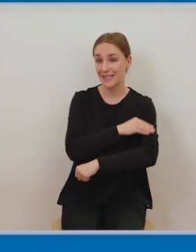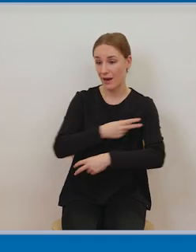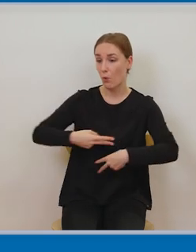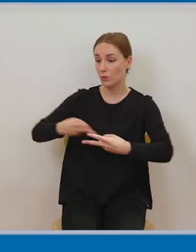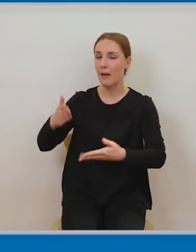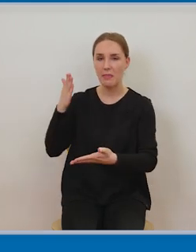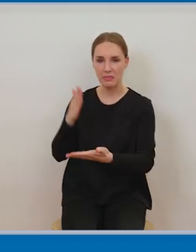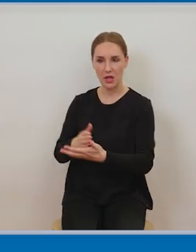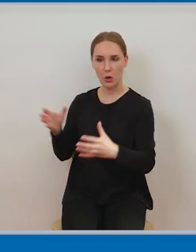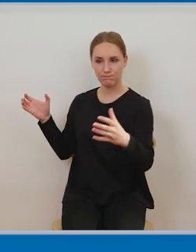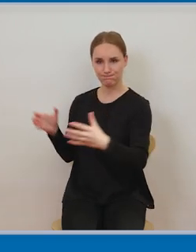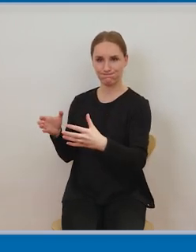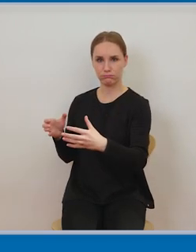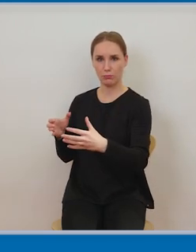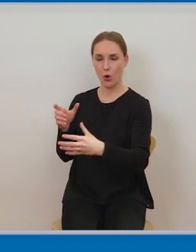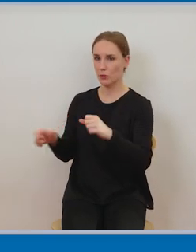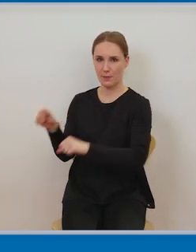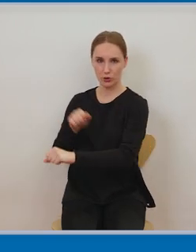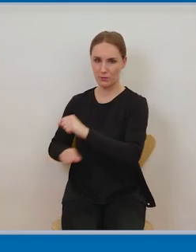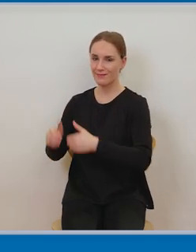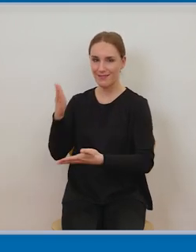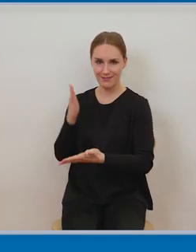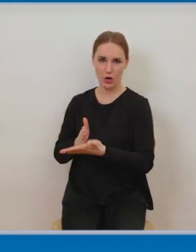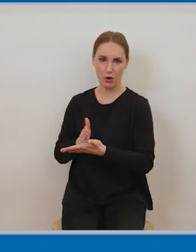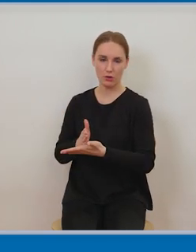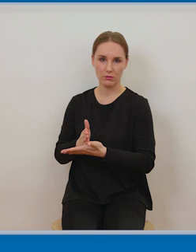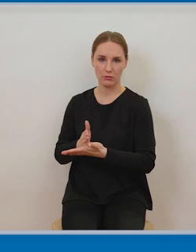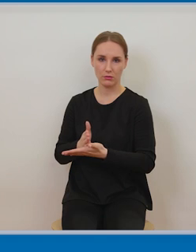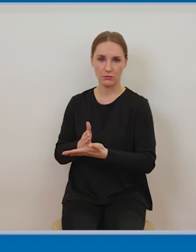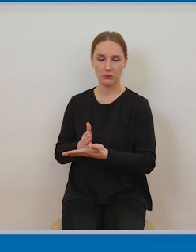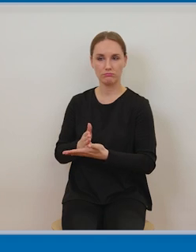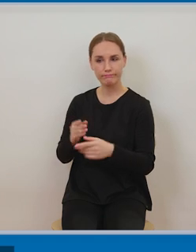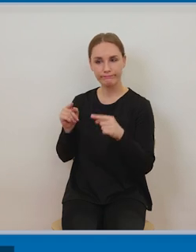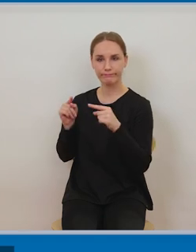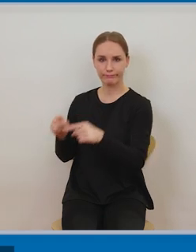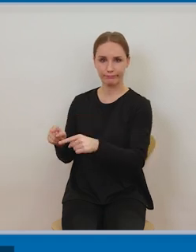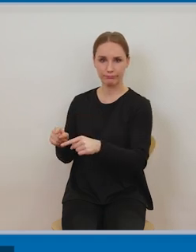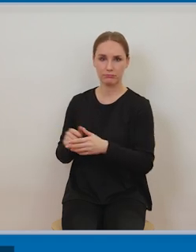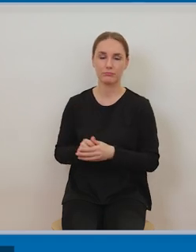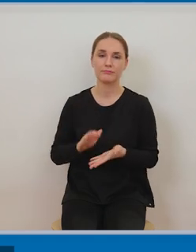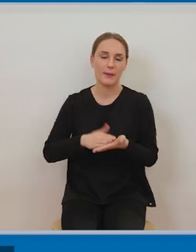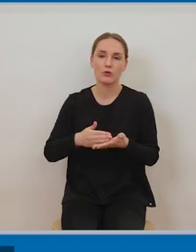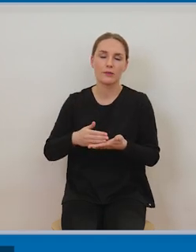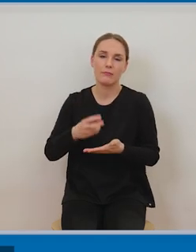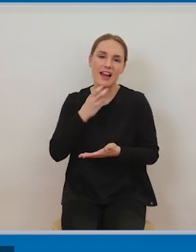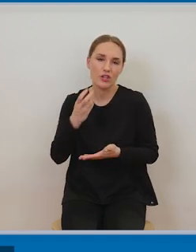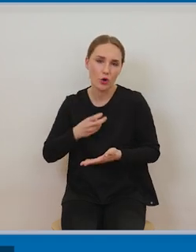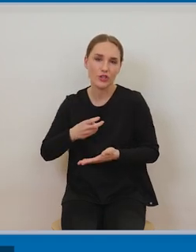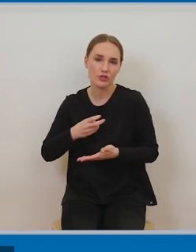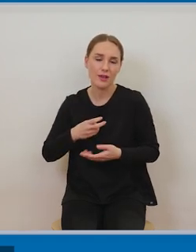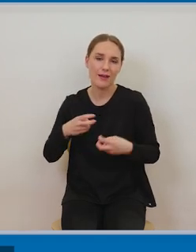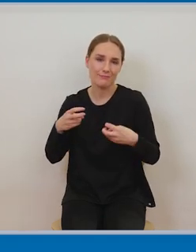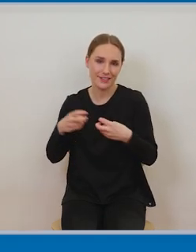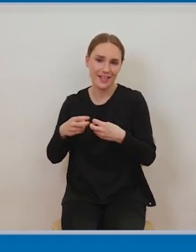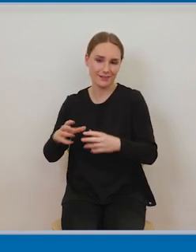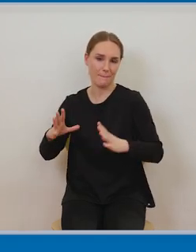tym bezpiecznym tylko do tych studentów tak jak powiedziałyśmy prawo autorskie chroni nie tylko interesy twórców